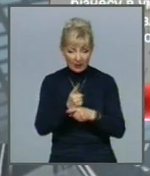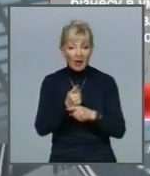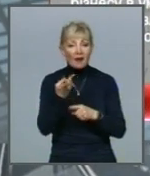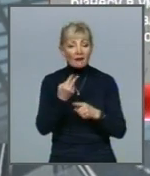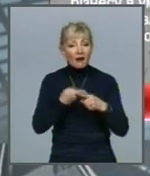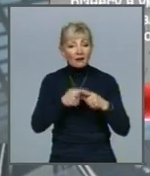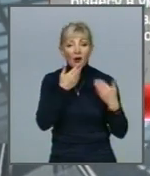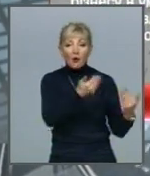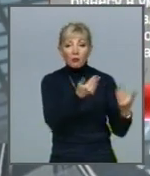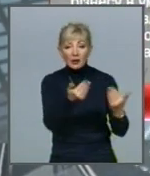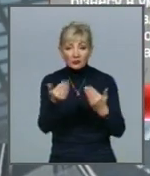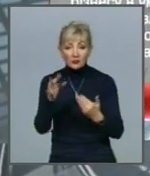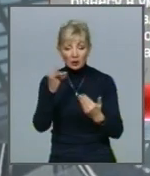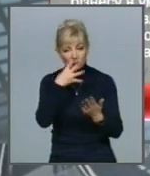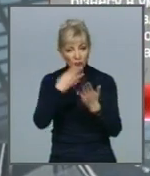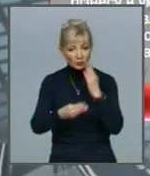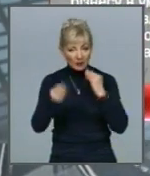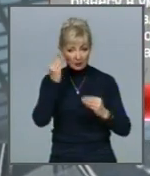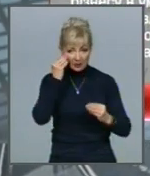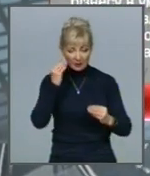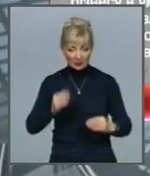опитування та надали власну думку